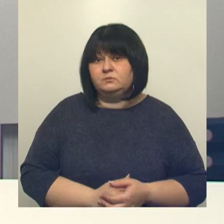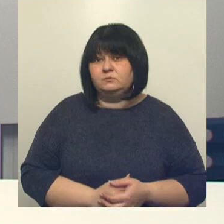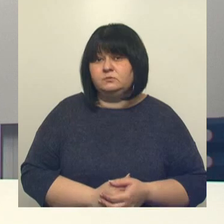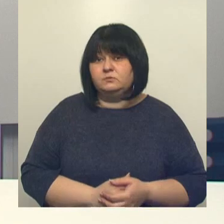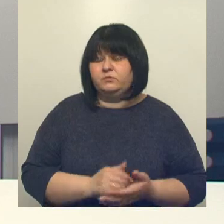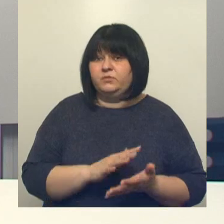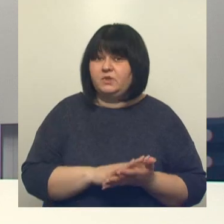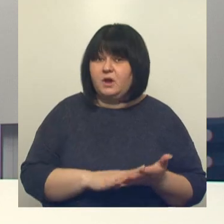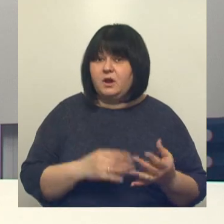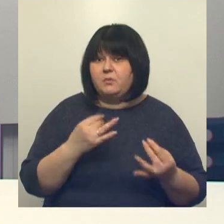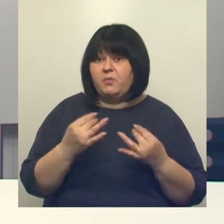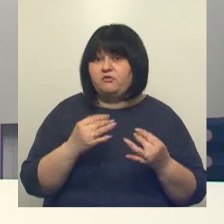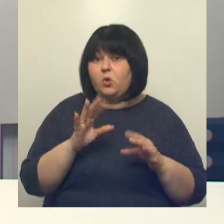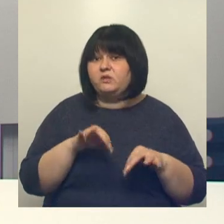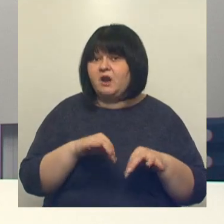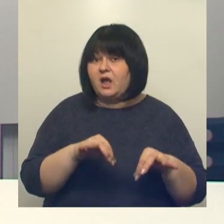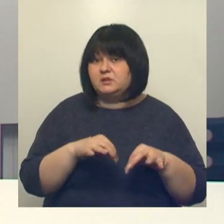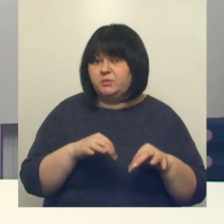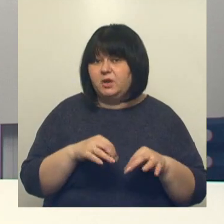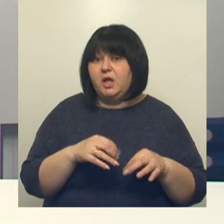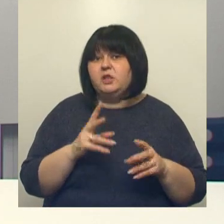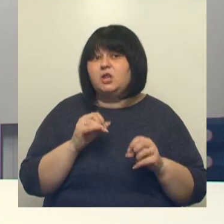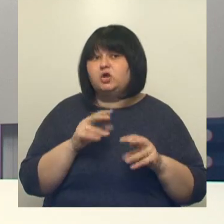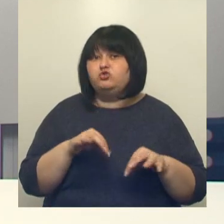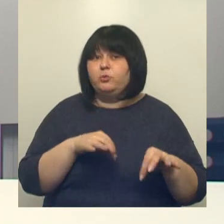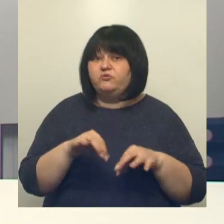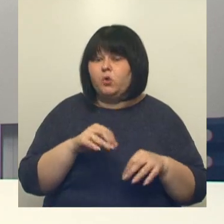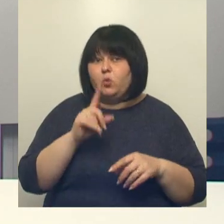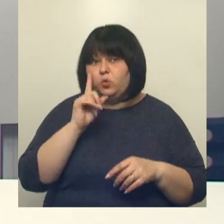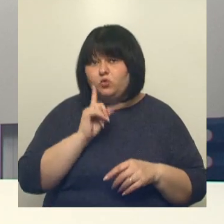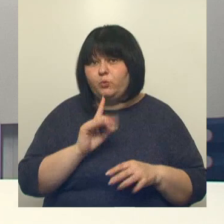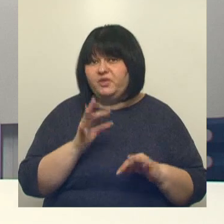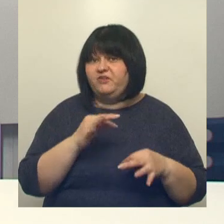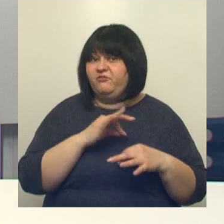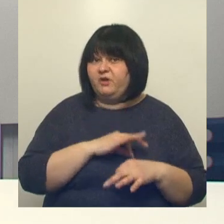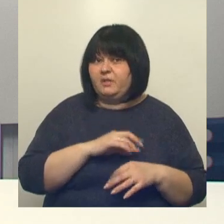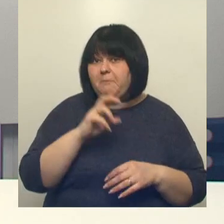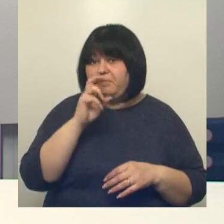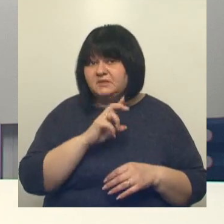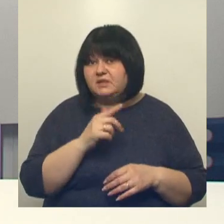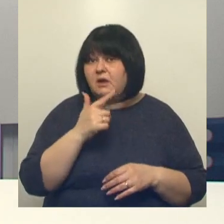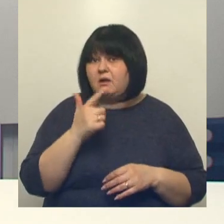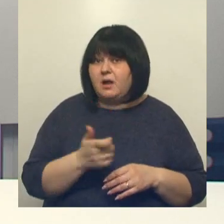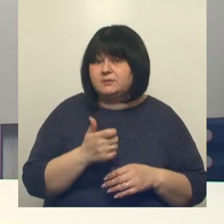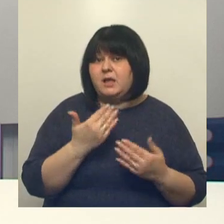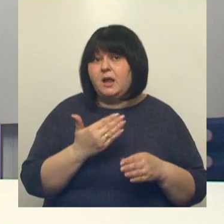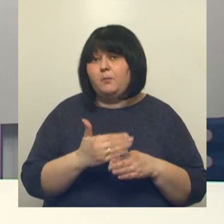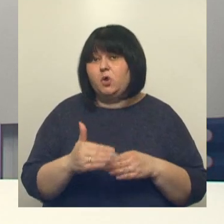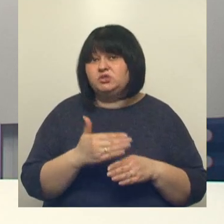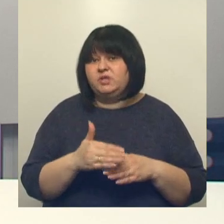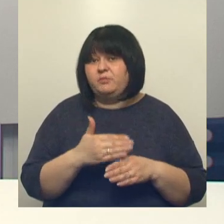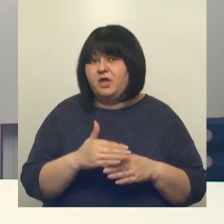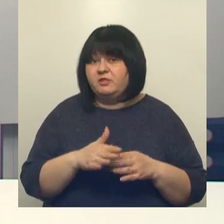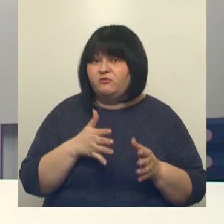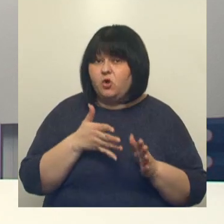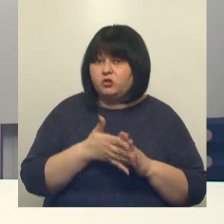Далее поговорим о транспорте. На чем двигаться удобнее и выгоднее? На бензине, газе или постепенно входящем в